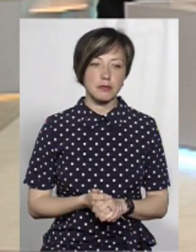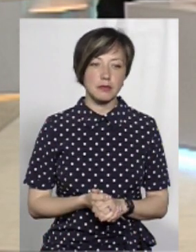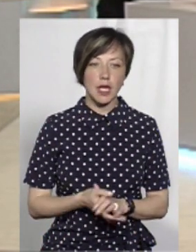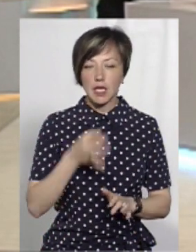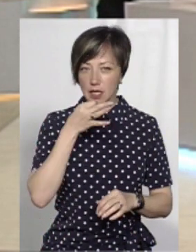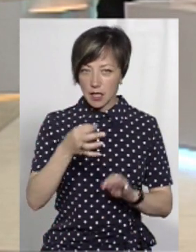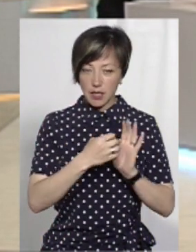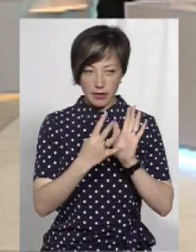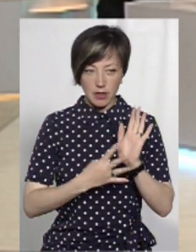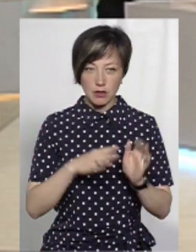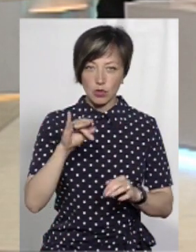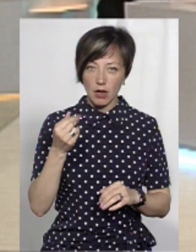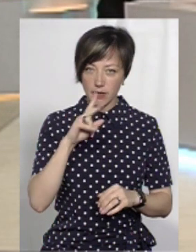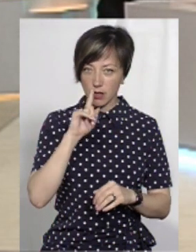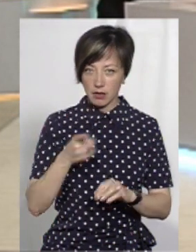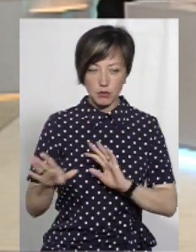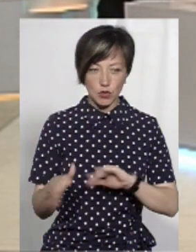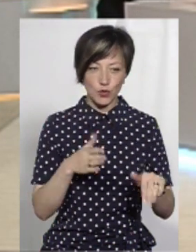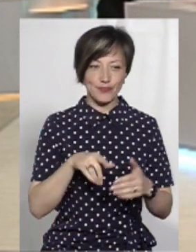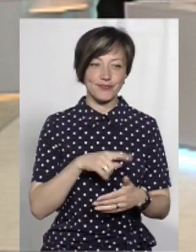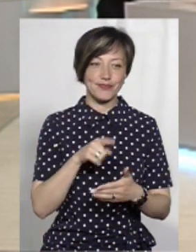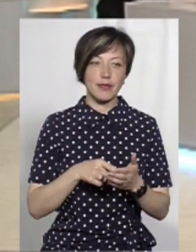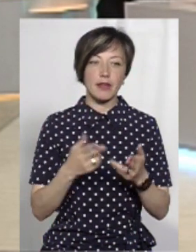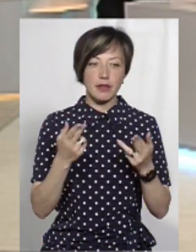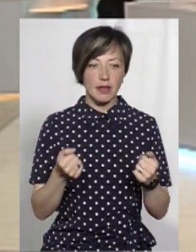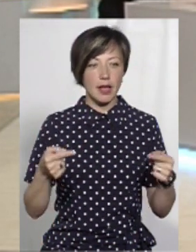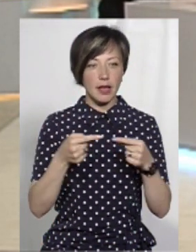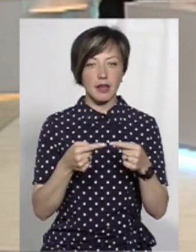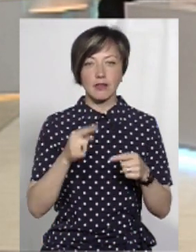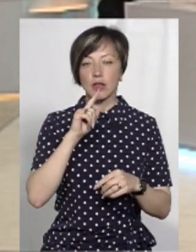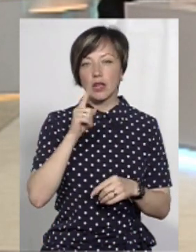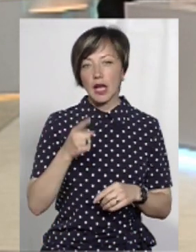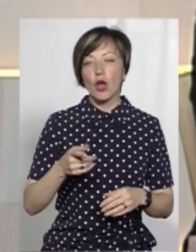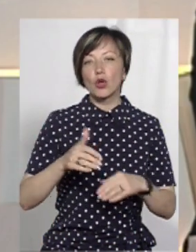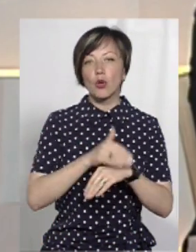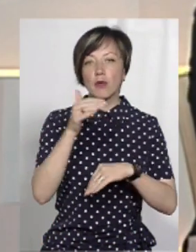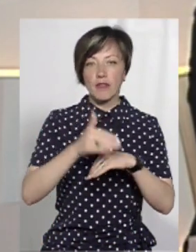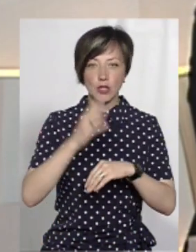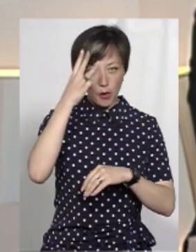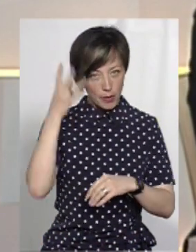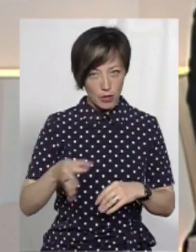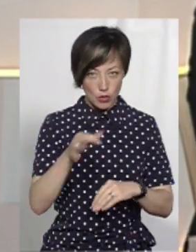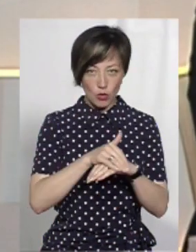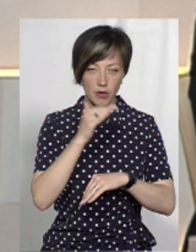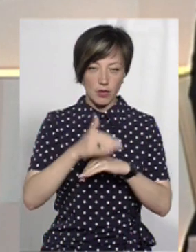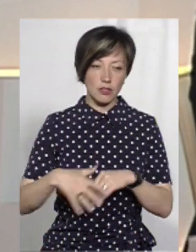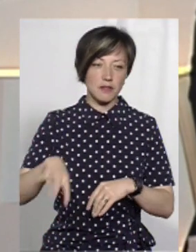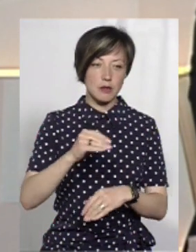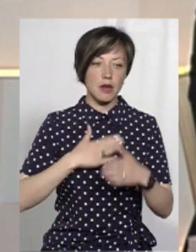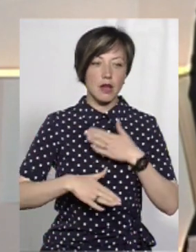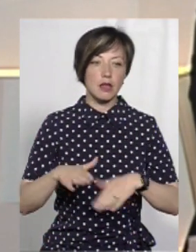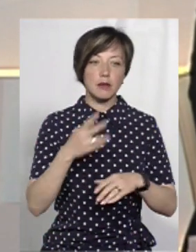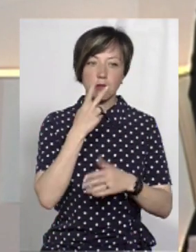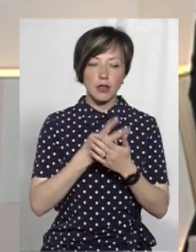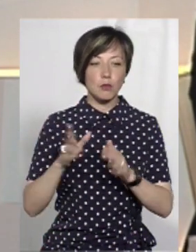Зауважу, 19 травня цей рік сплив. Прошу. Так, рівно рік. Добрий вечір, Хмельниччина. Добрий вечір всім. Дуже радий бачити.